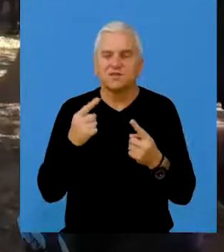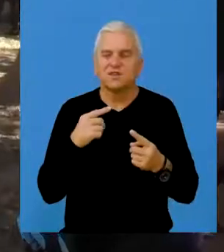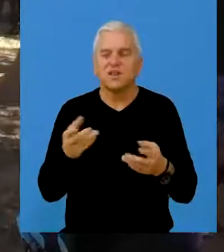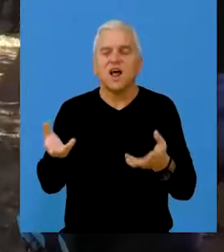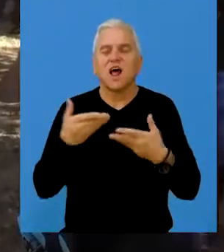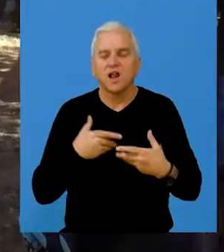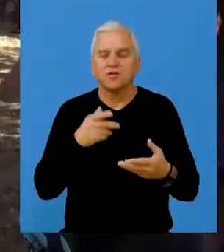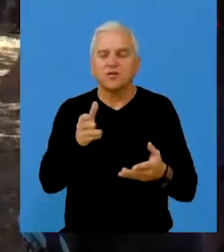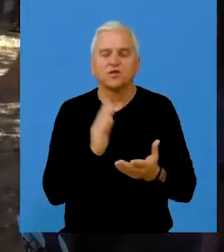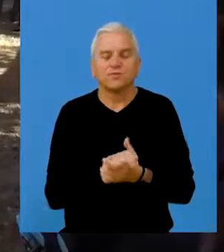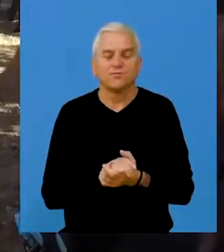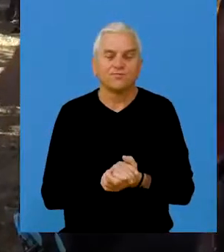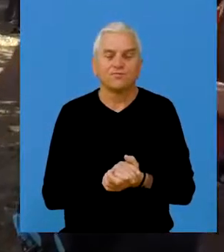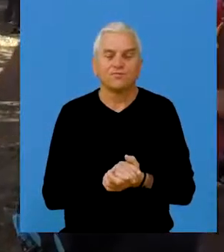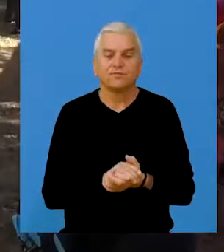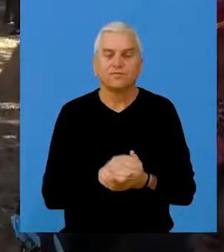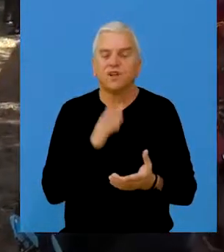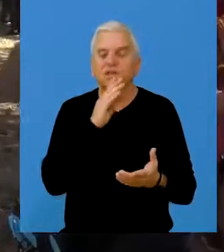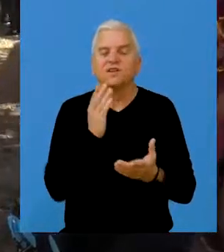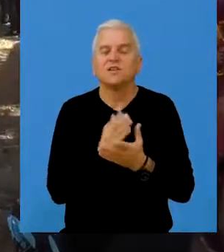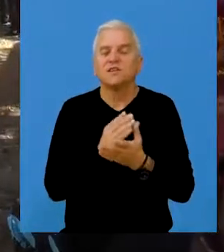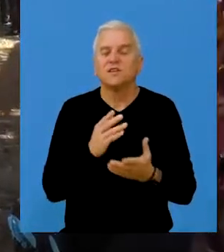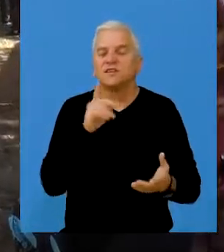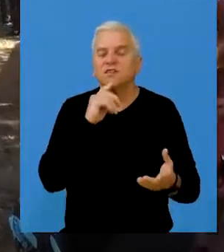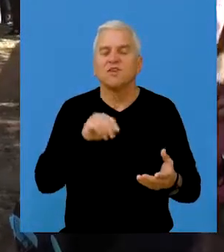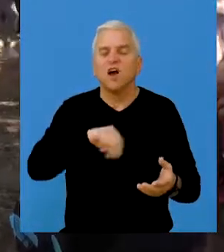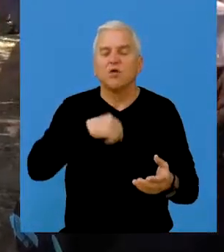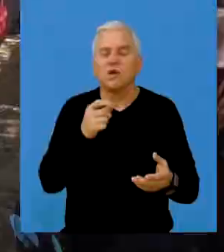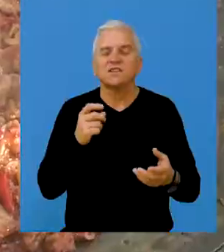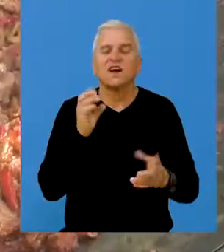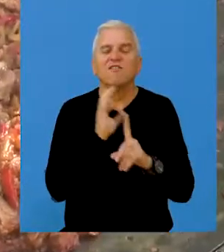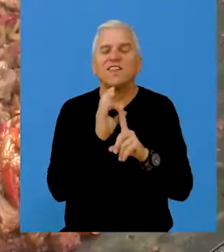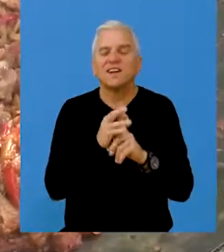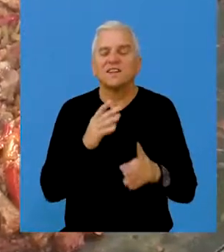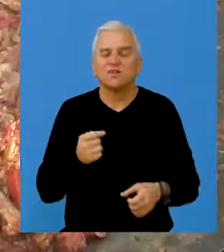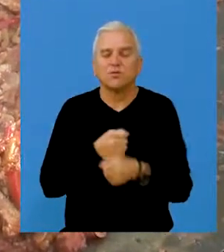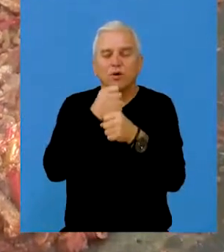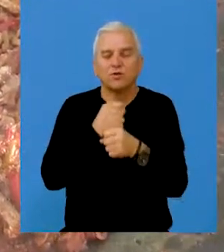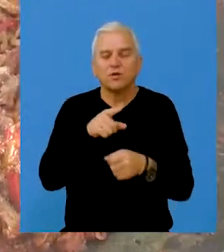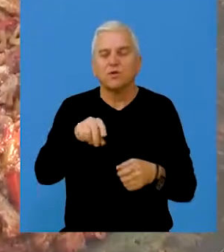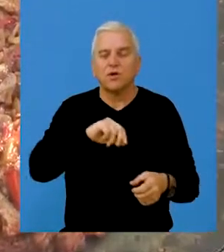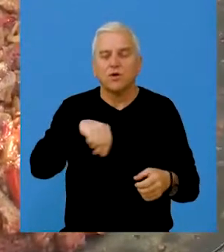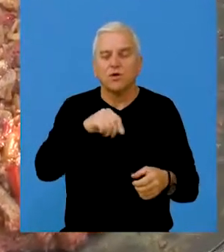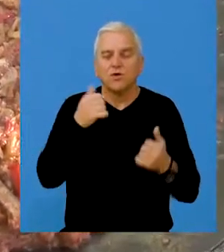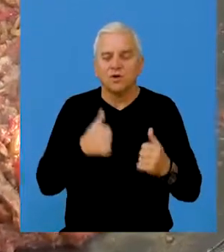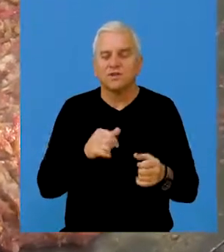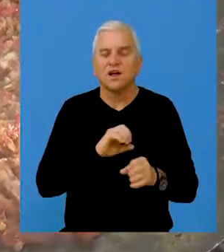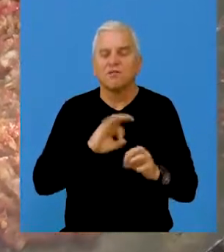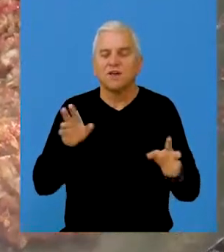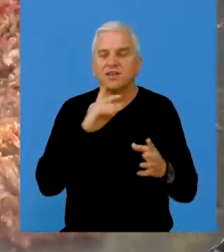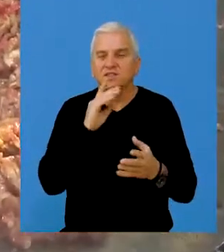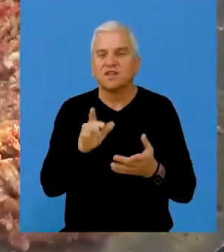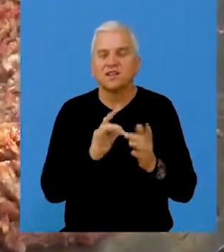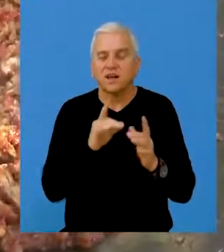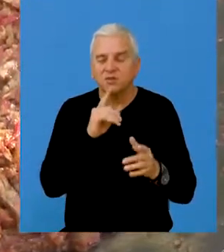izašamo susret, tj. kulinarska federacija Srbije, oni su nas podržali. Tu su i oni kuvaju trenutno u mesto